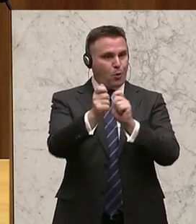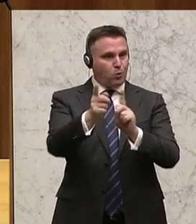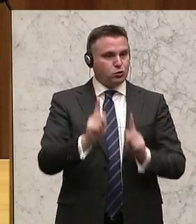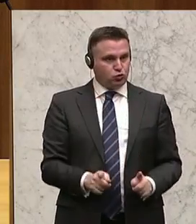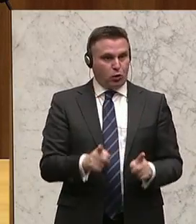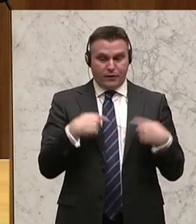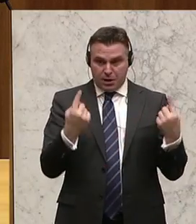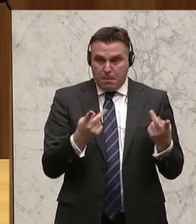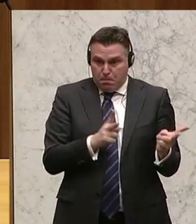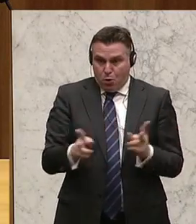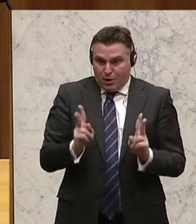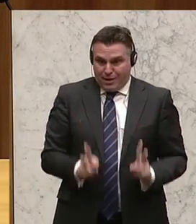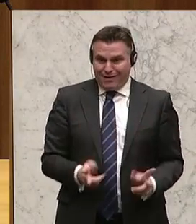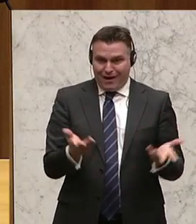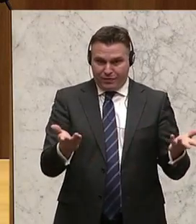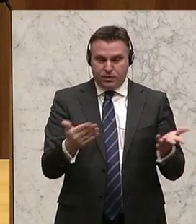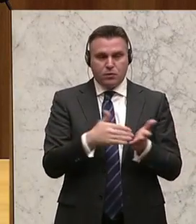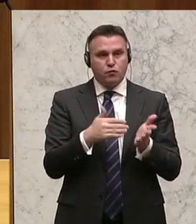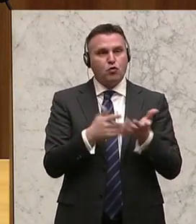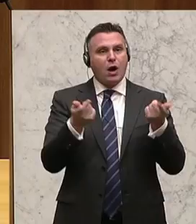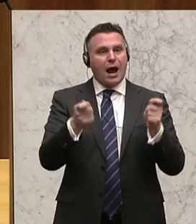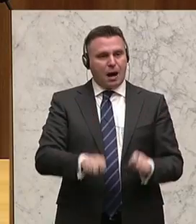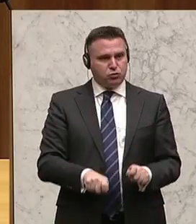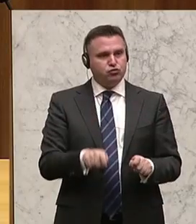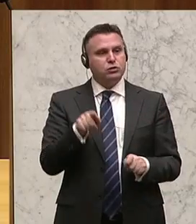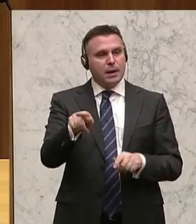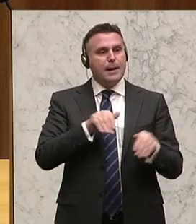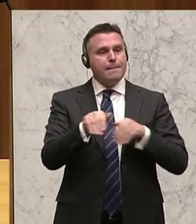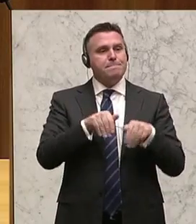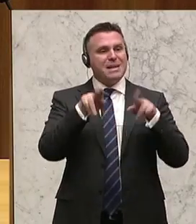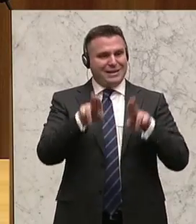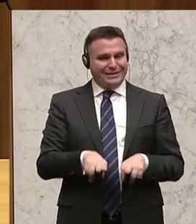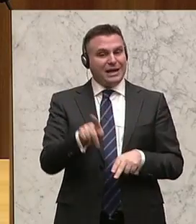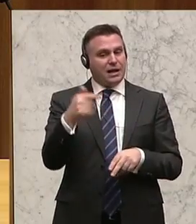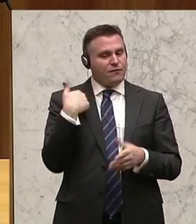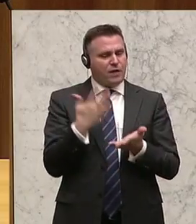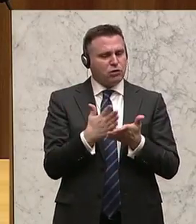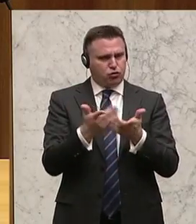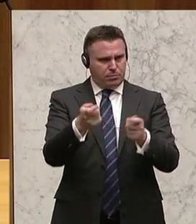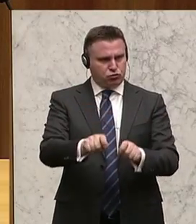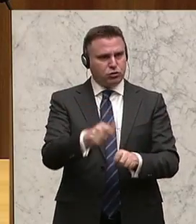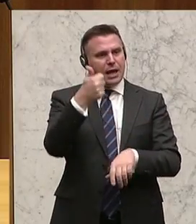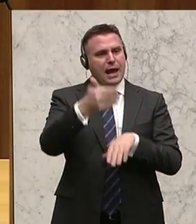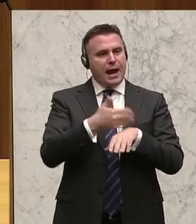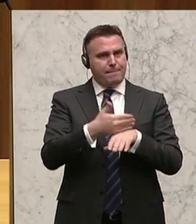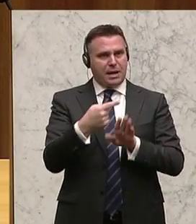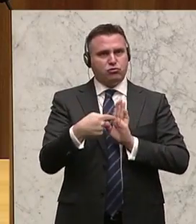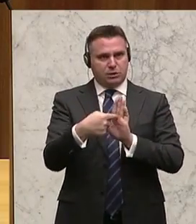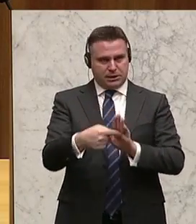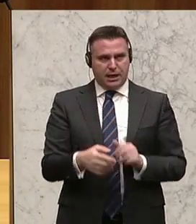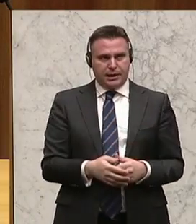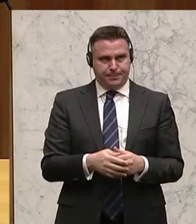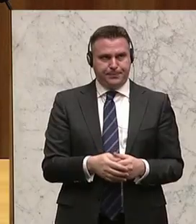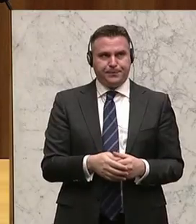hätten wir ja wohl die Möglichkeit. Abschließend die Maßnahmen, die Sie jetzt sehr wohl im Ministerrat beschlossen haben. Ich nehme nur ein Beispiel her. Das ist